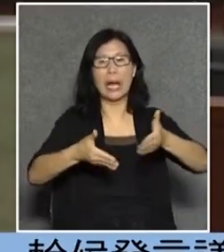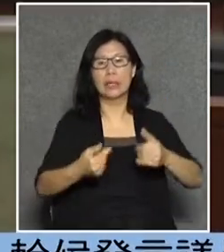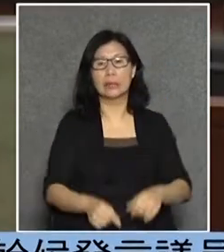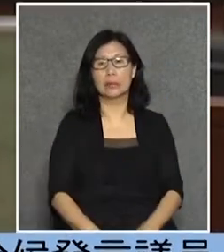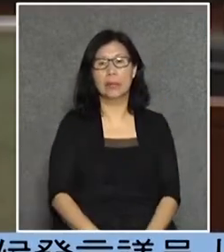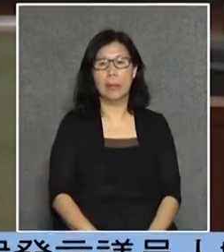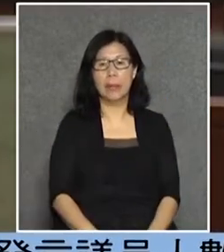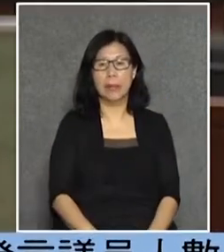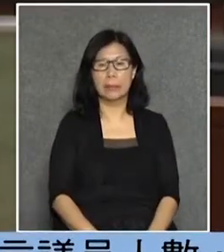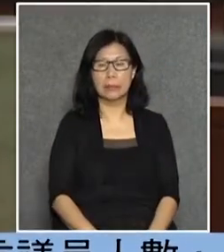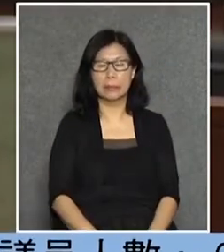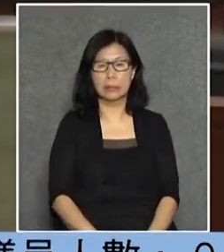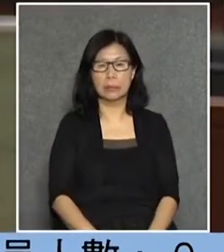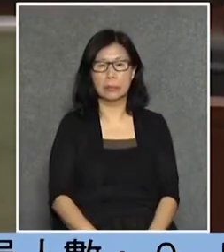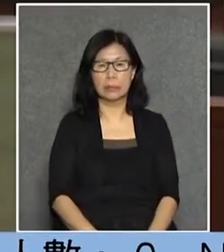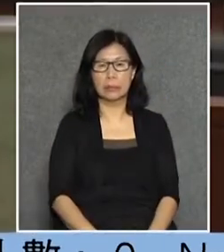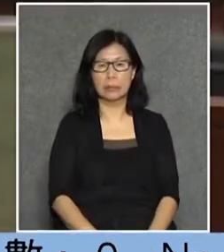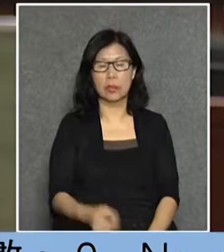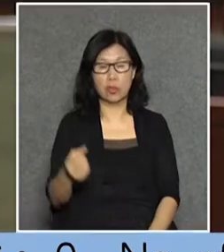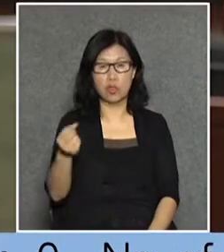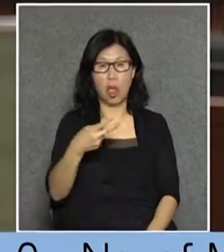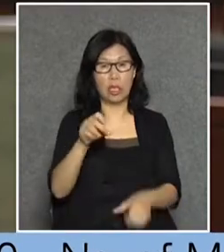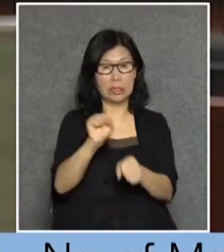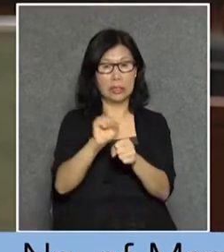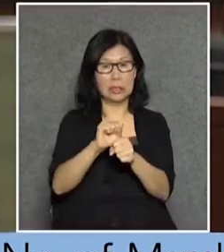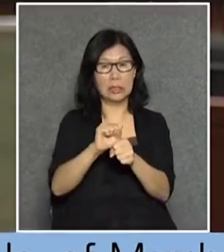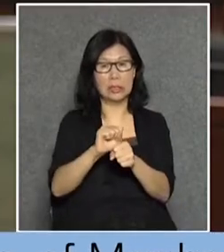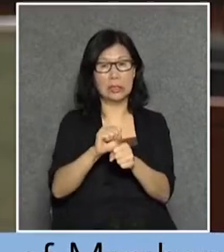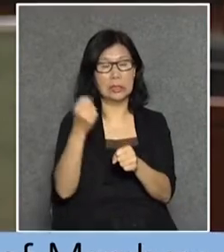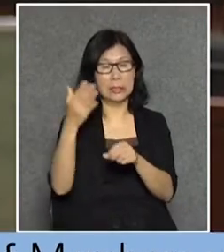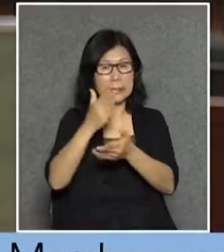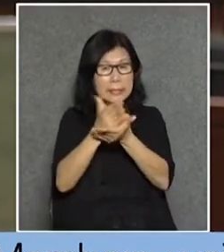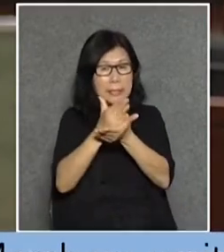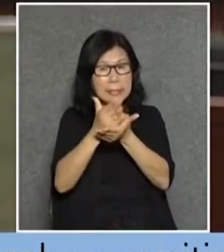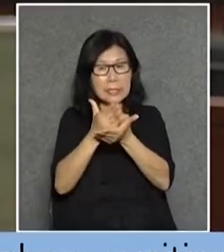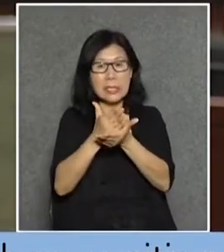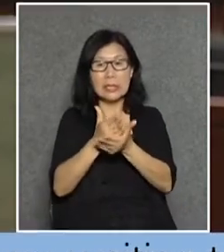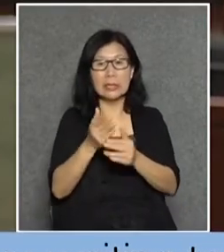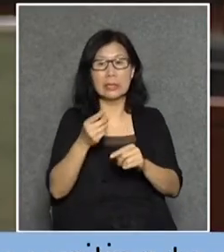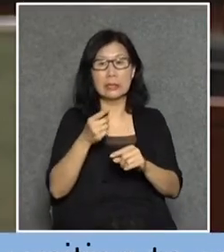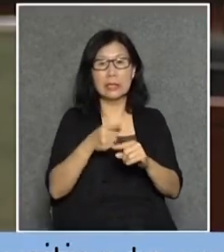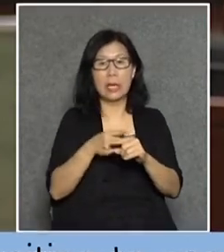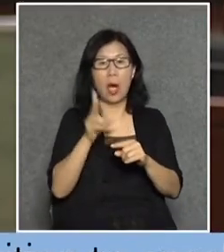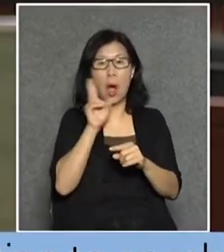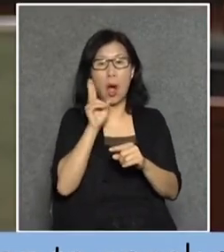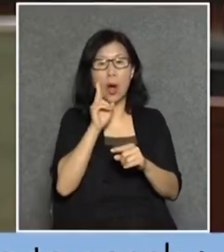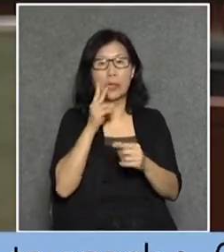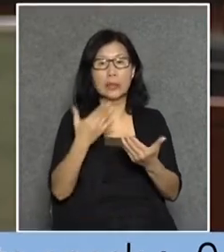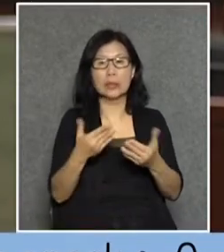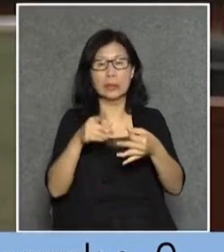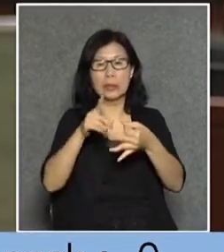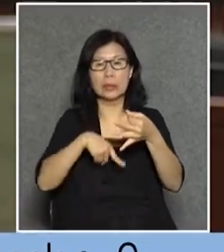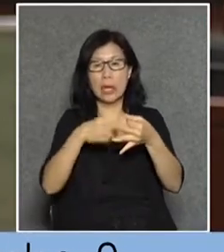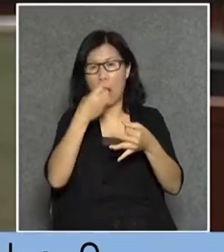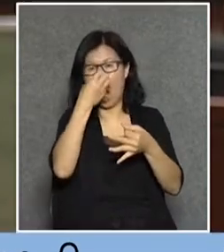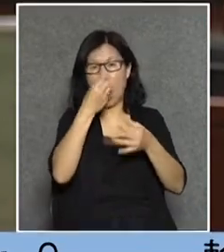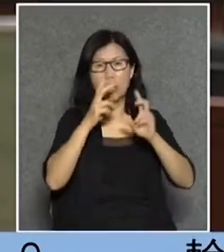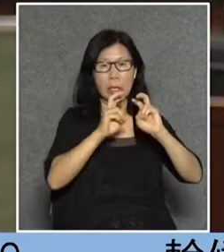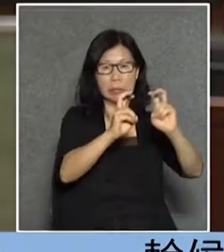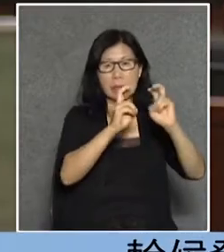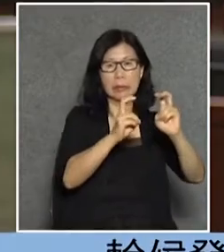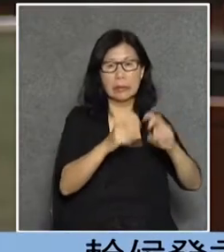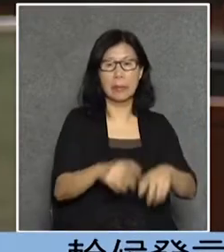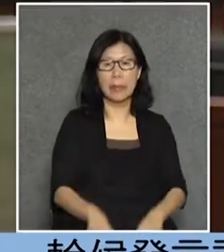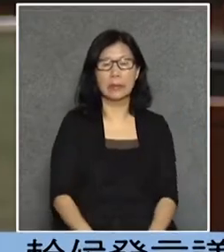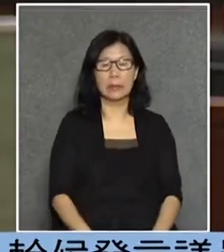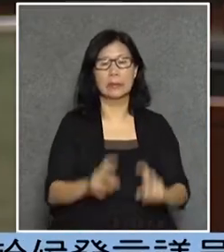我們做了另一個不能夠跌低的巨人就是叫做港鐵即